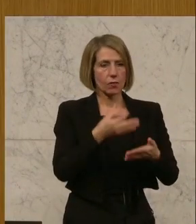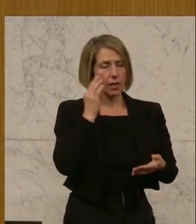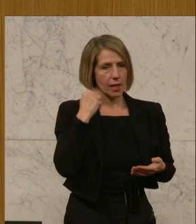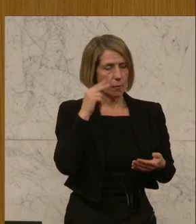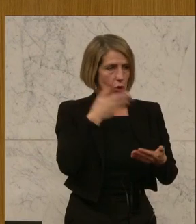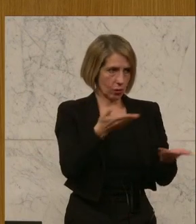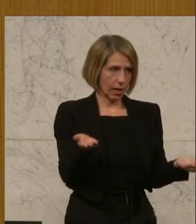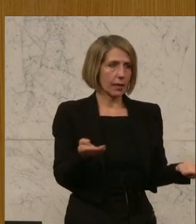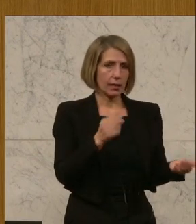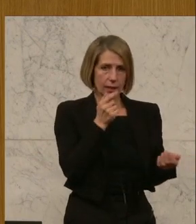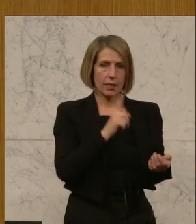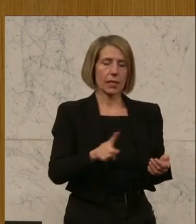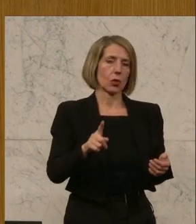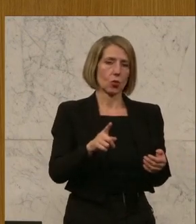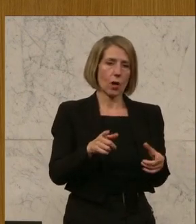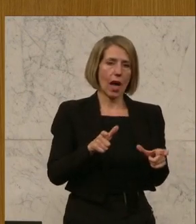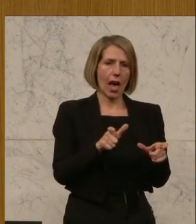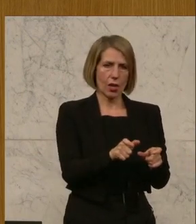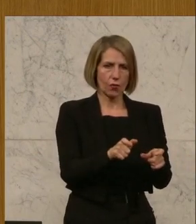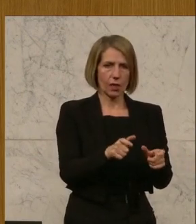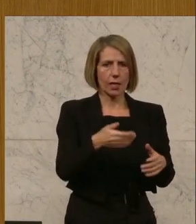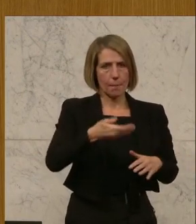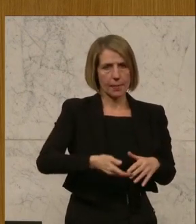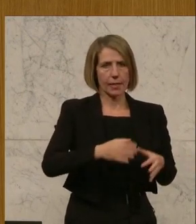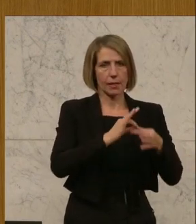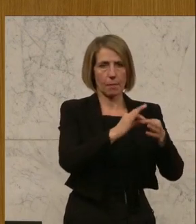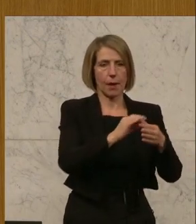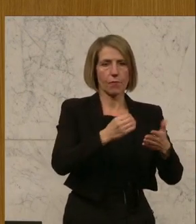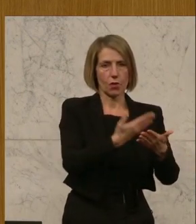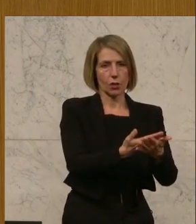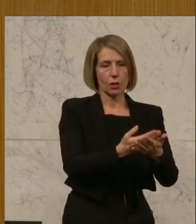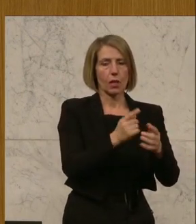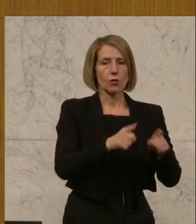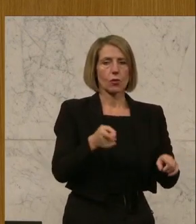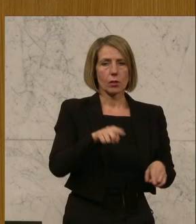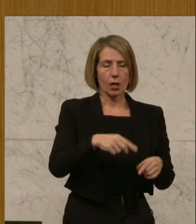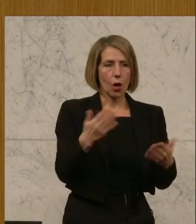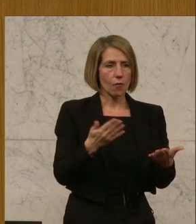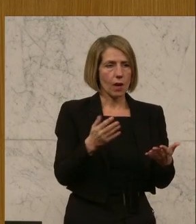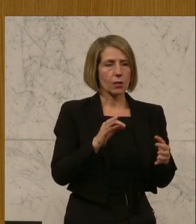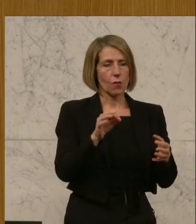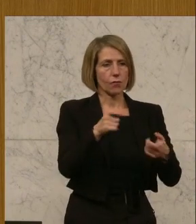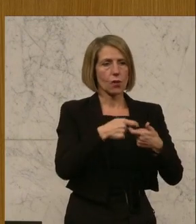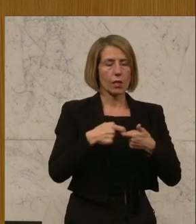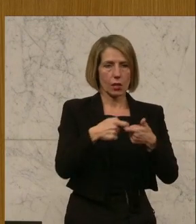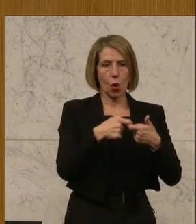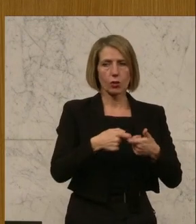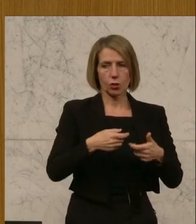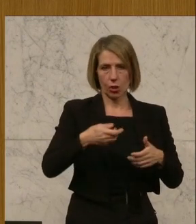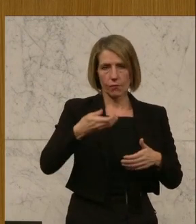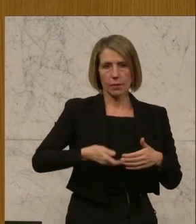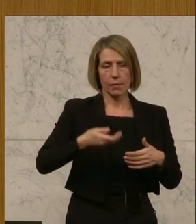haben wir nicht nur das Einfrieren der Mieten vorgeschlagen, sondern auch für die Genossenschaftsmieten wieder die